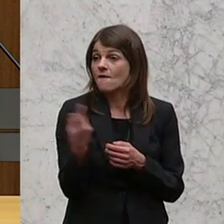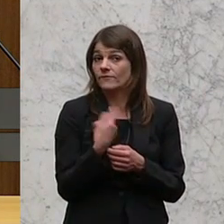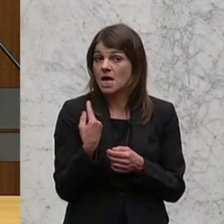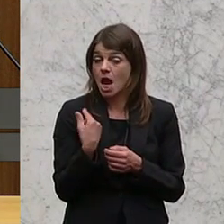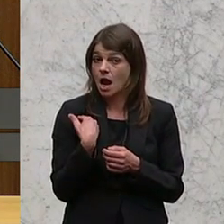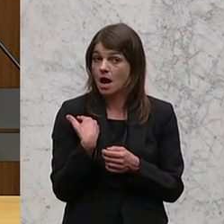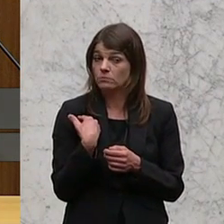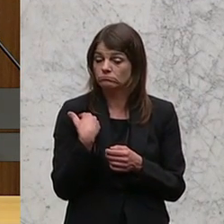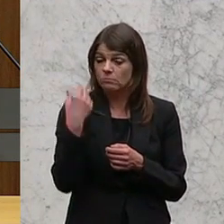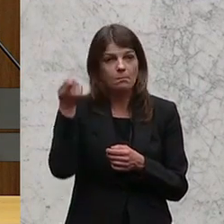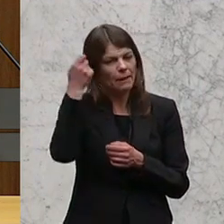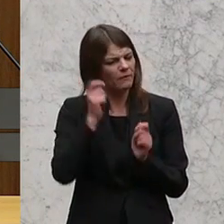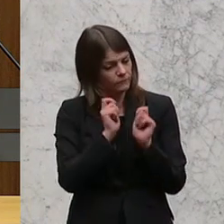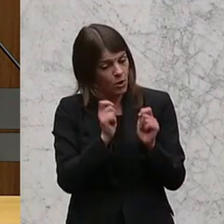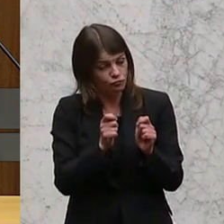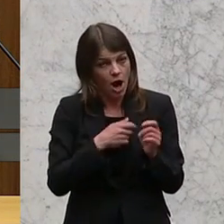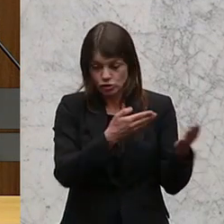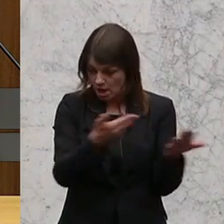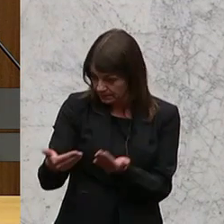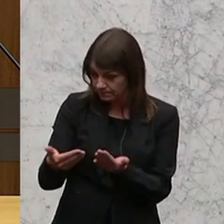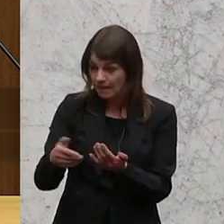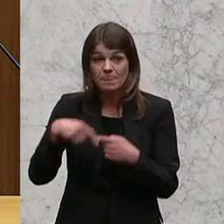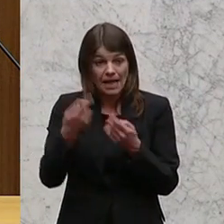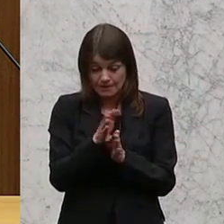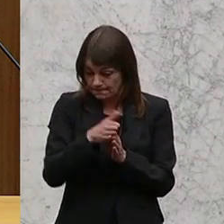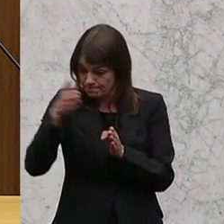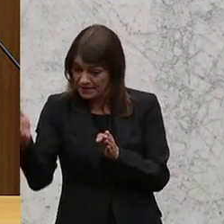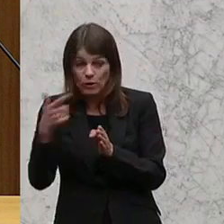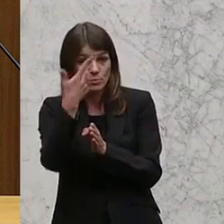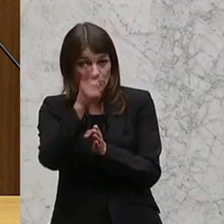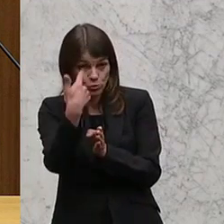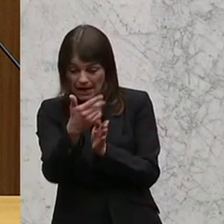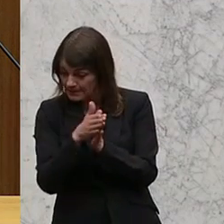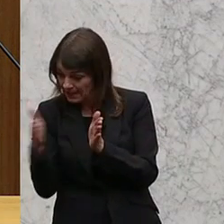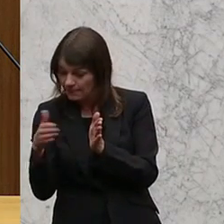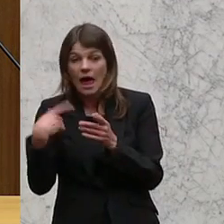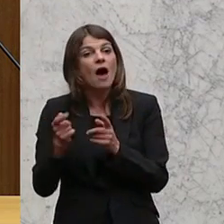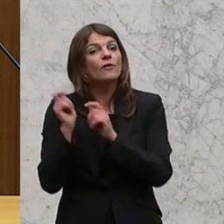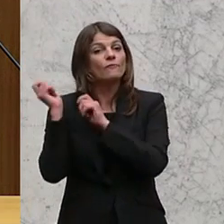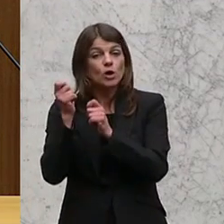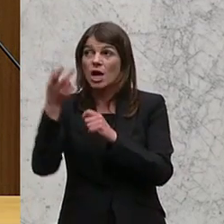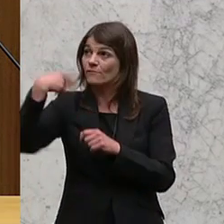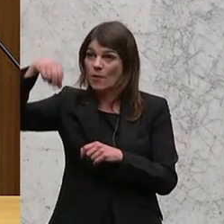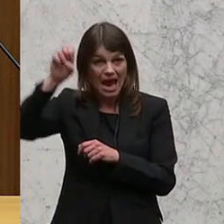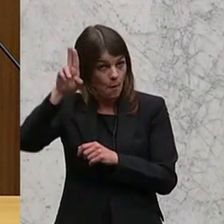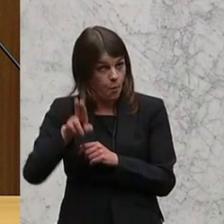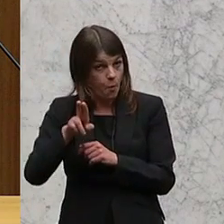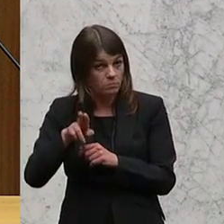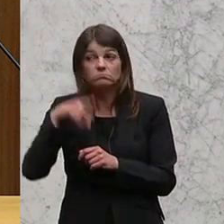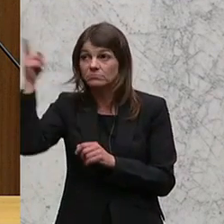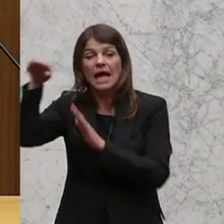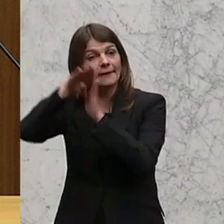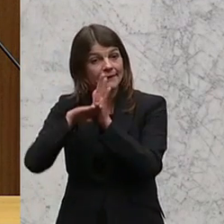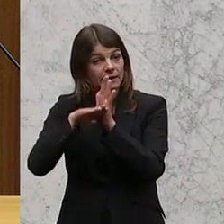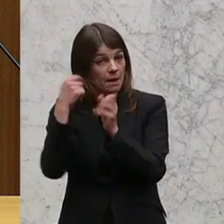die Vorschläge entwickeln, in der nächsten Programmperiode nach 2020 die Vorschläge dann von der EU her in Richtlinien gegossen